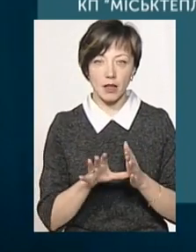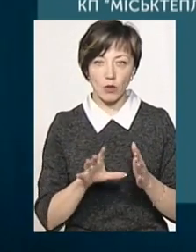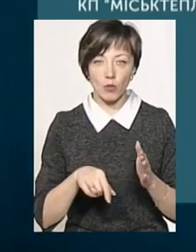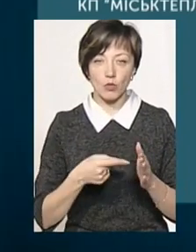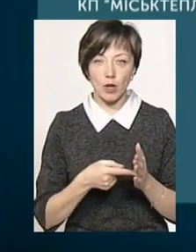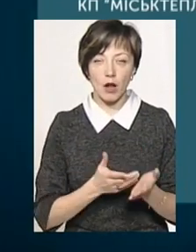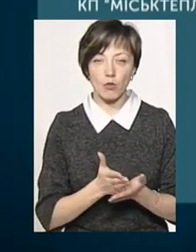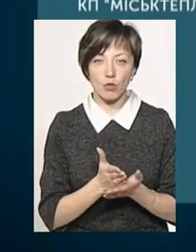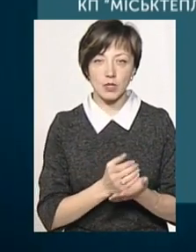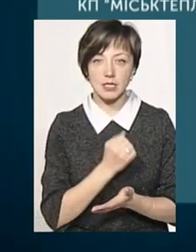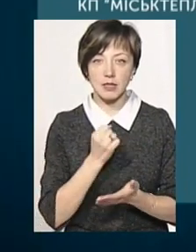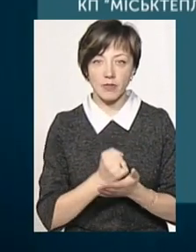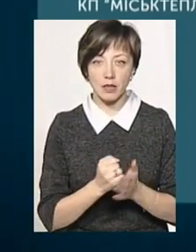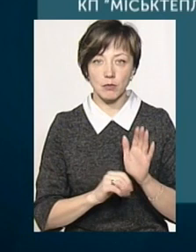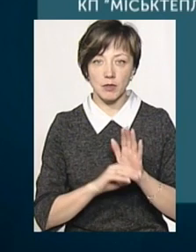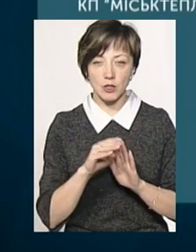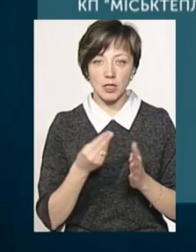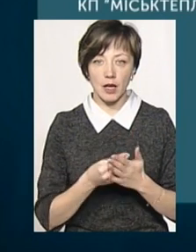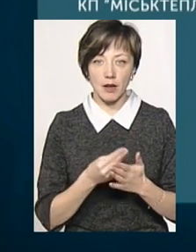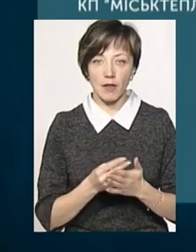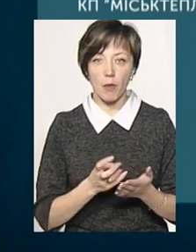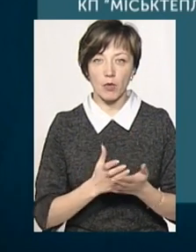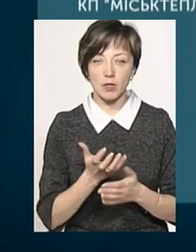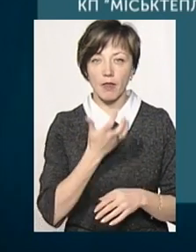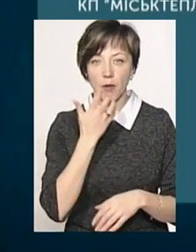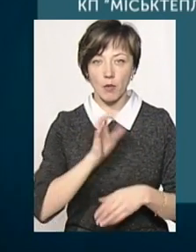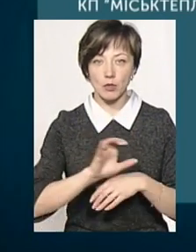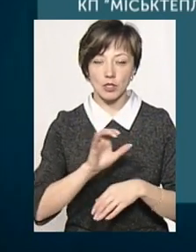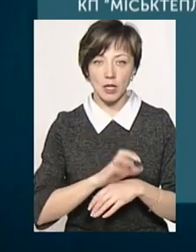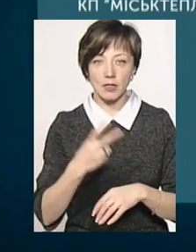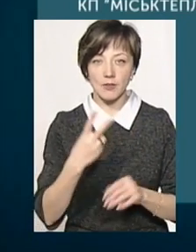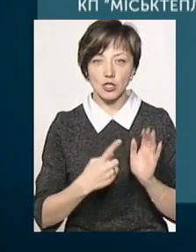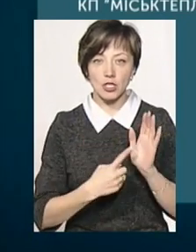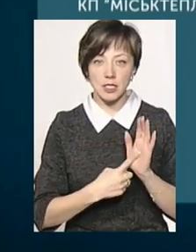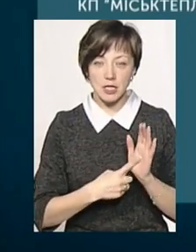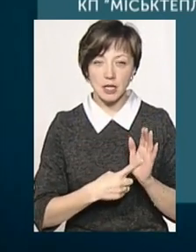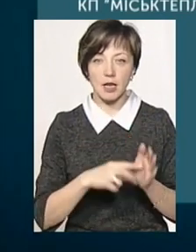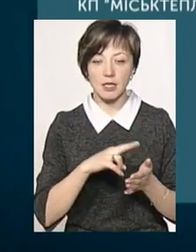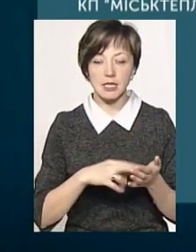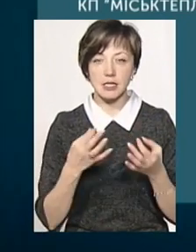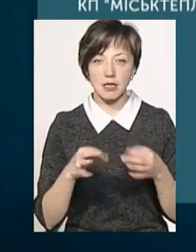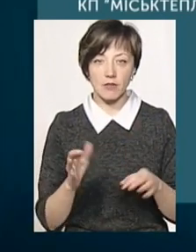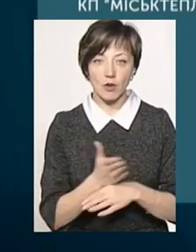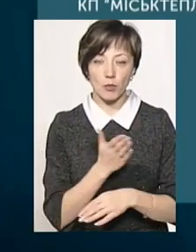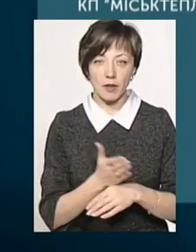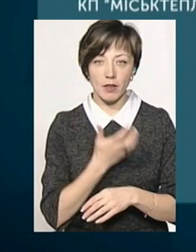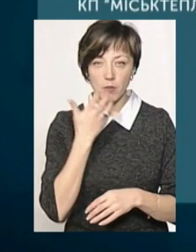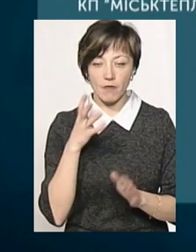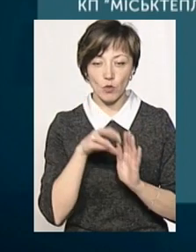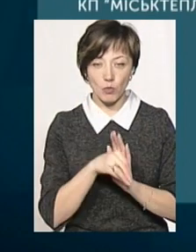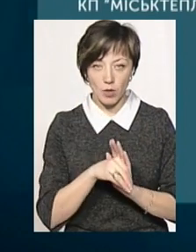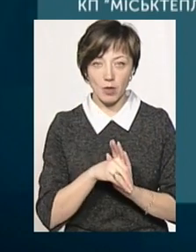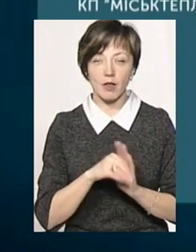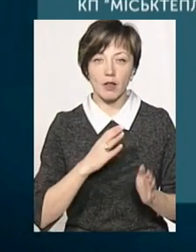комунальних послуг, затвердила підвищення тарифів на послуги теплопостачання для 26 ліцензіатів виробників тепла, в тому числі і для